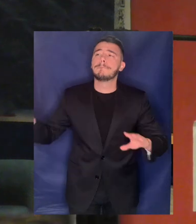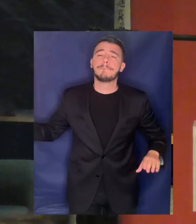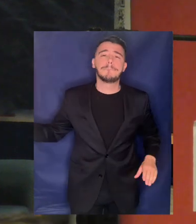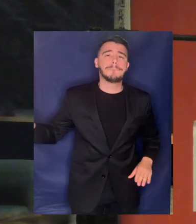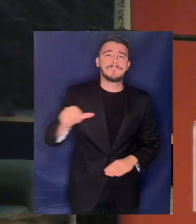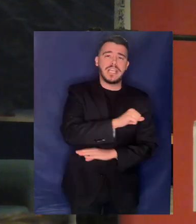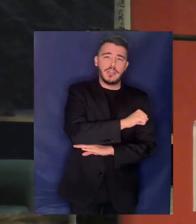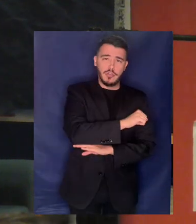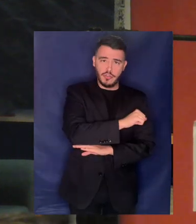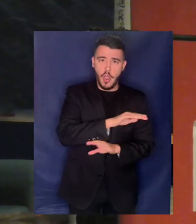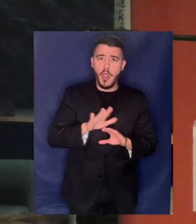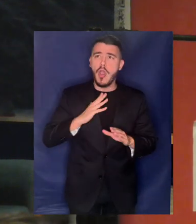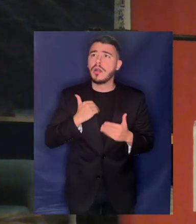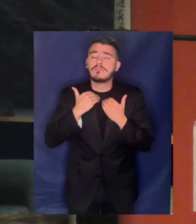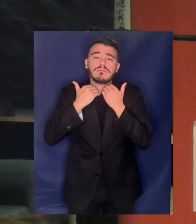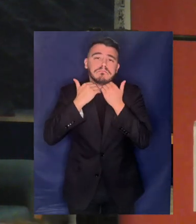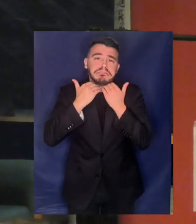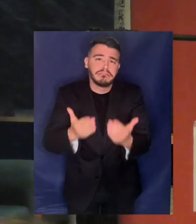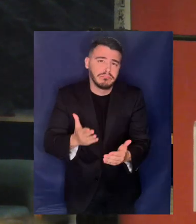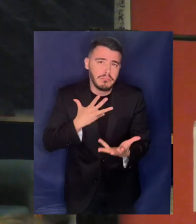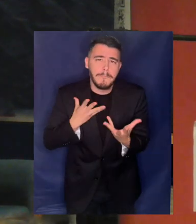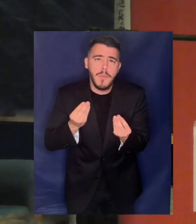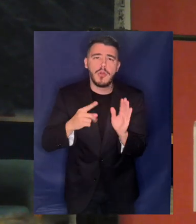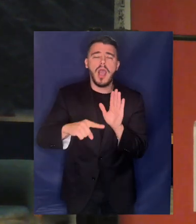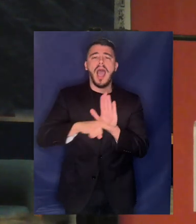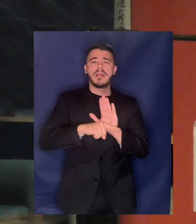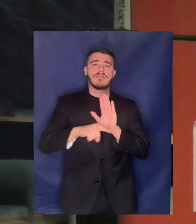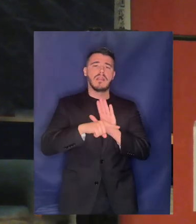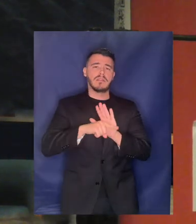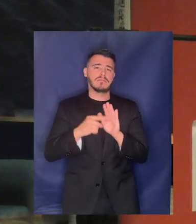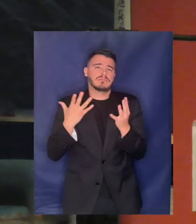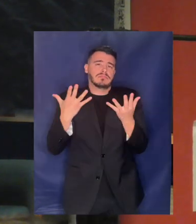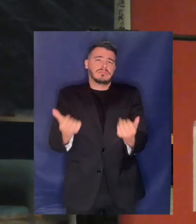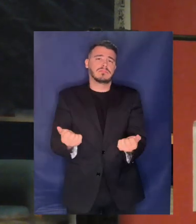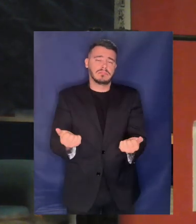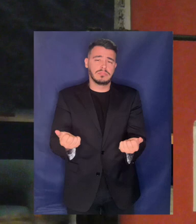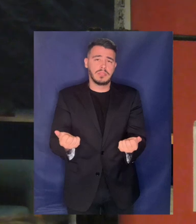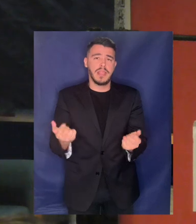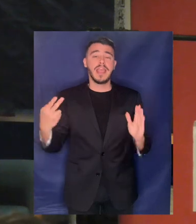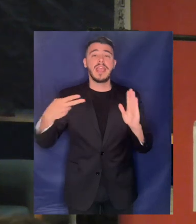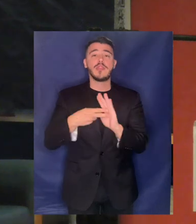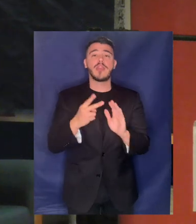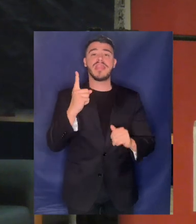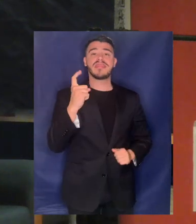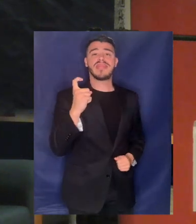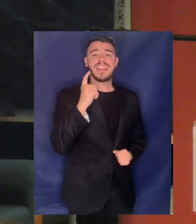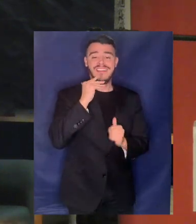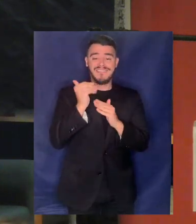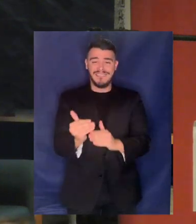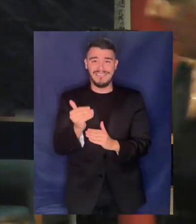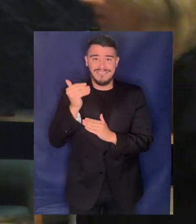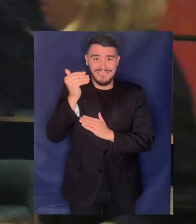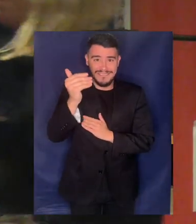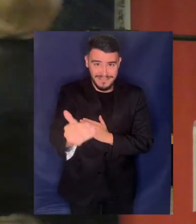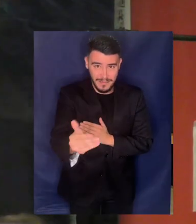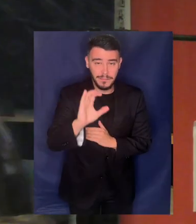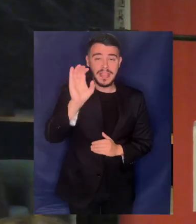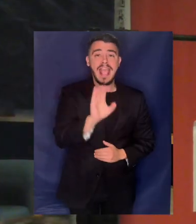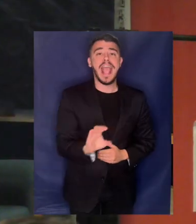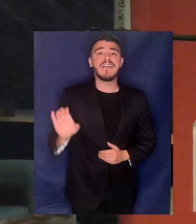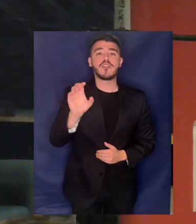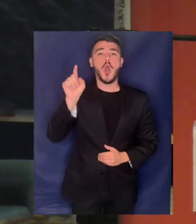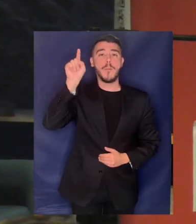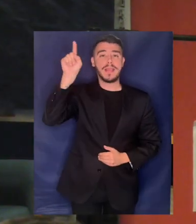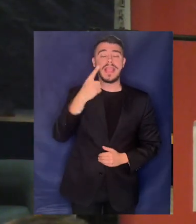συναισθήματα και αρνητικά αποτελέσματα θέλω να πω επίσης ότι από το 2010 είχαμε στην Ευρώπη μόνο 131